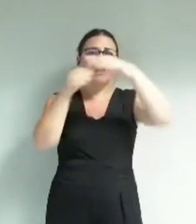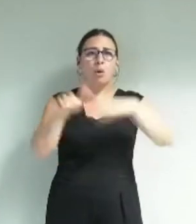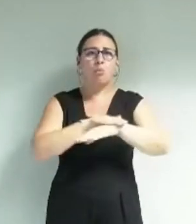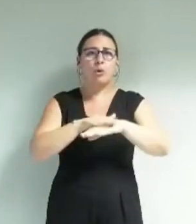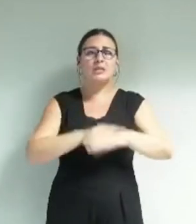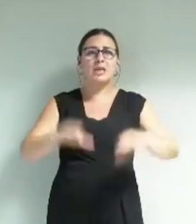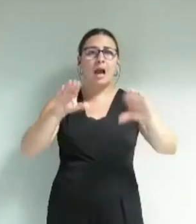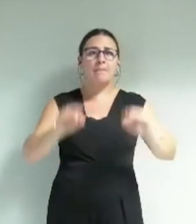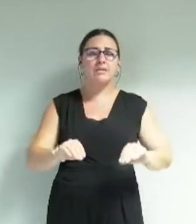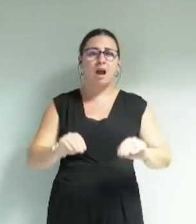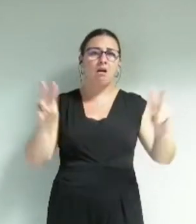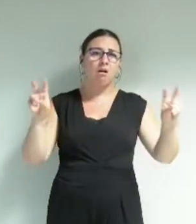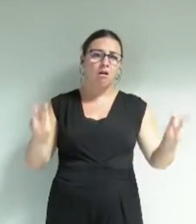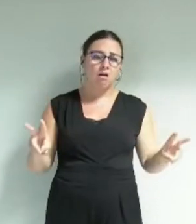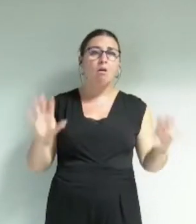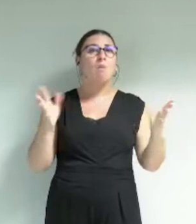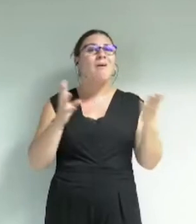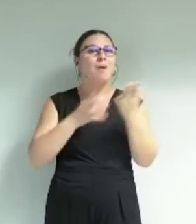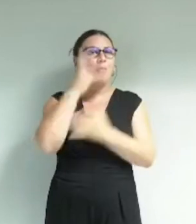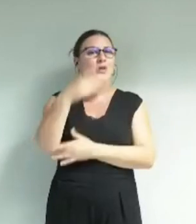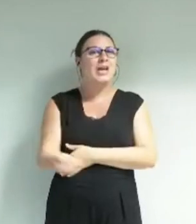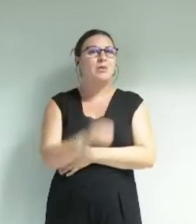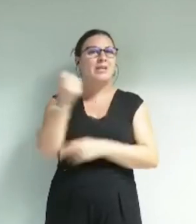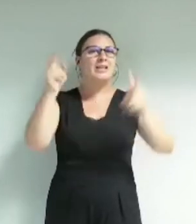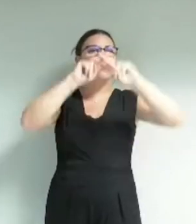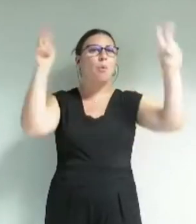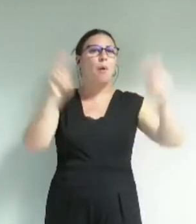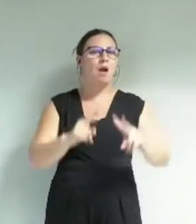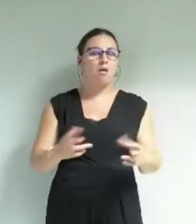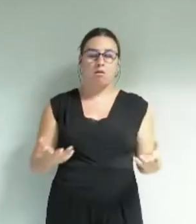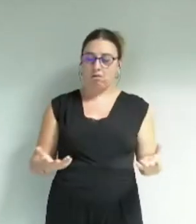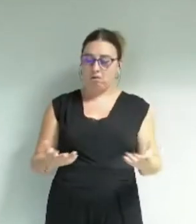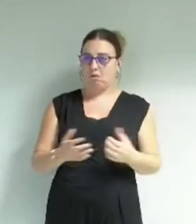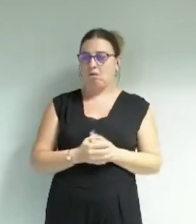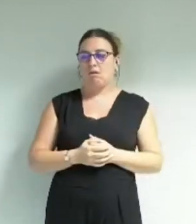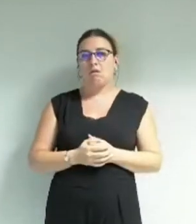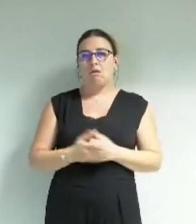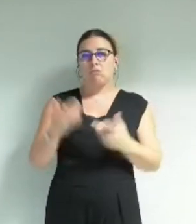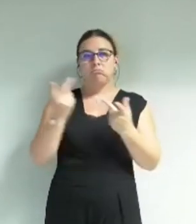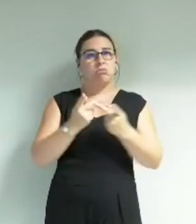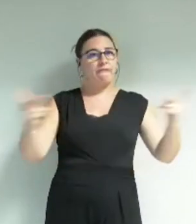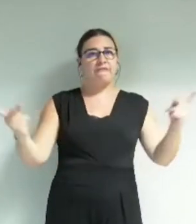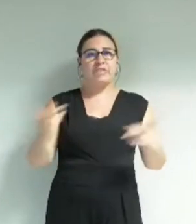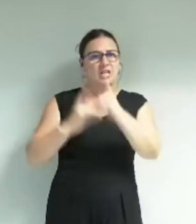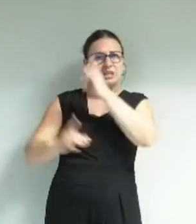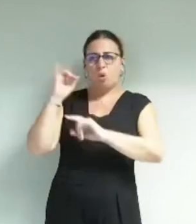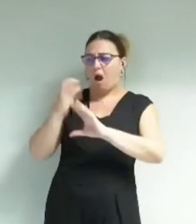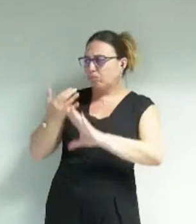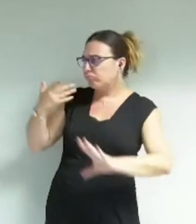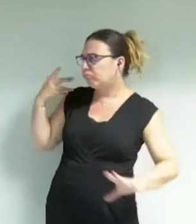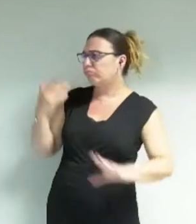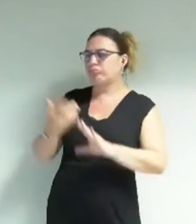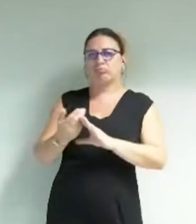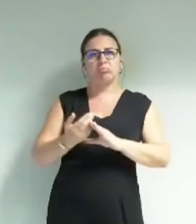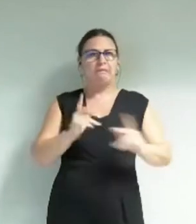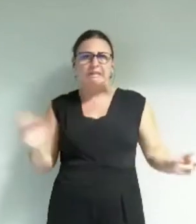d'Habitat et avec le projet éducatif global. Fruit de l'histoire de notre ville, du dynamisme du